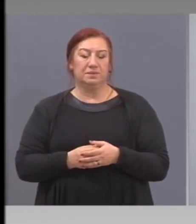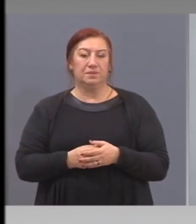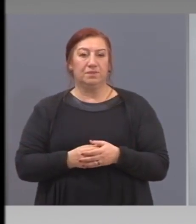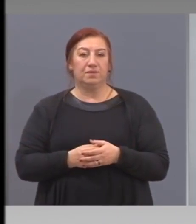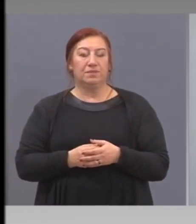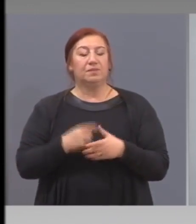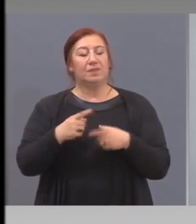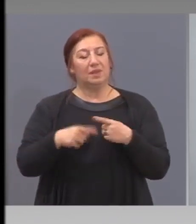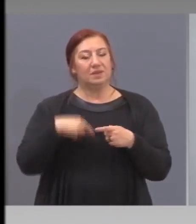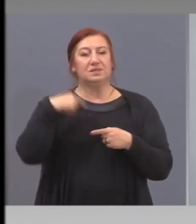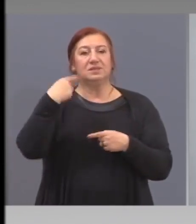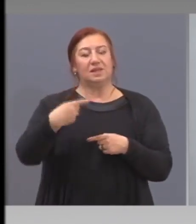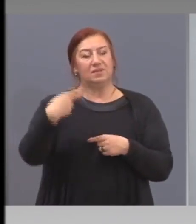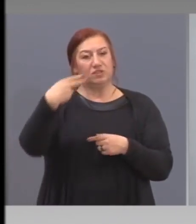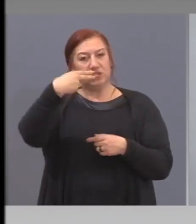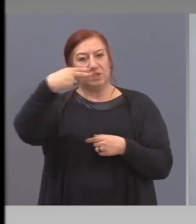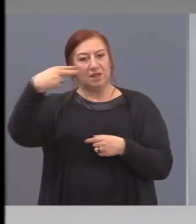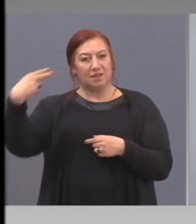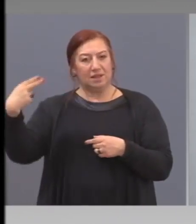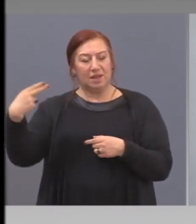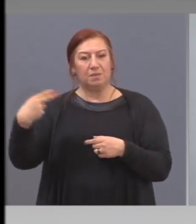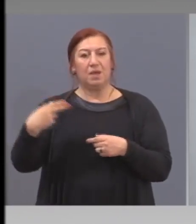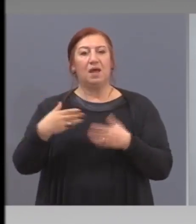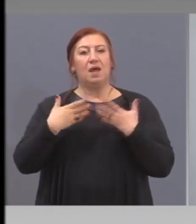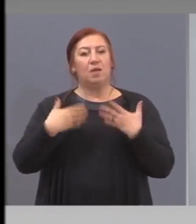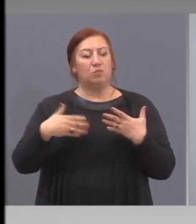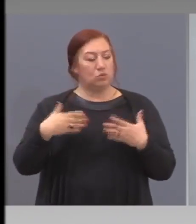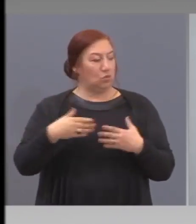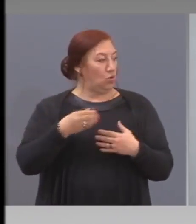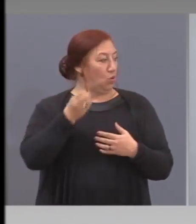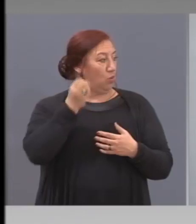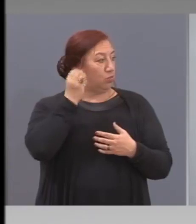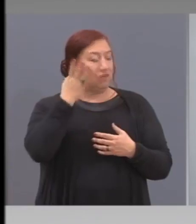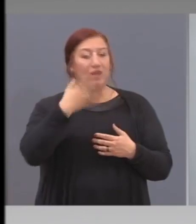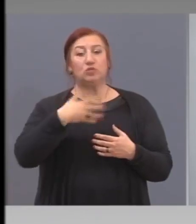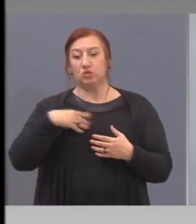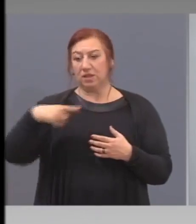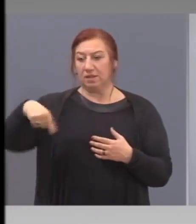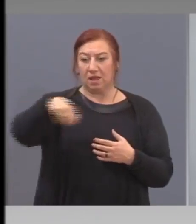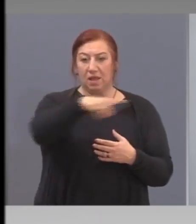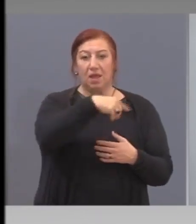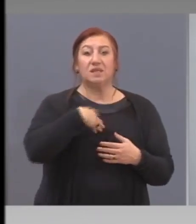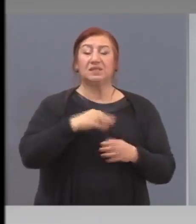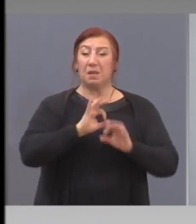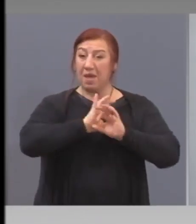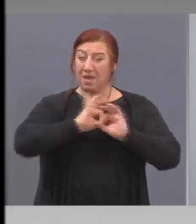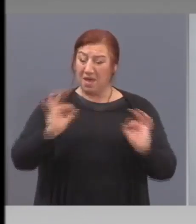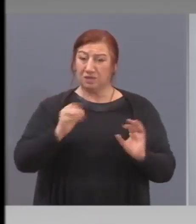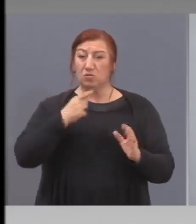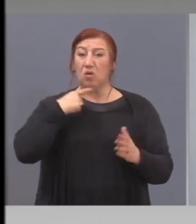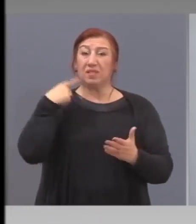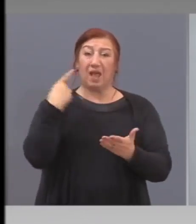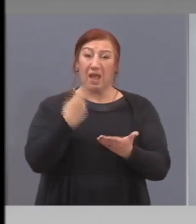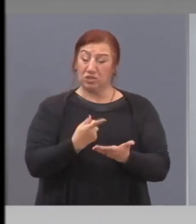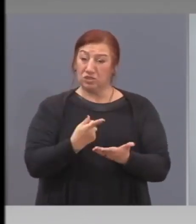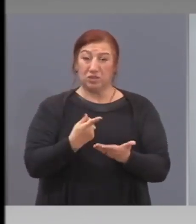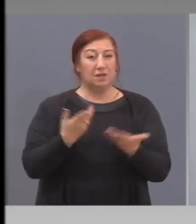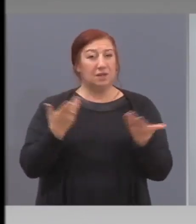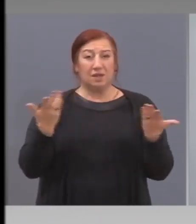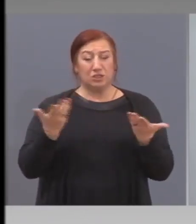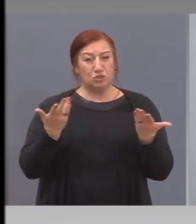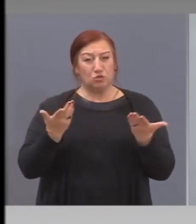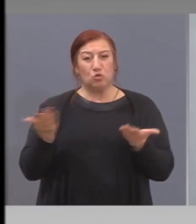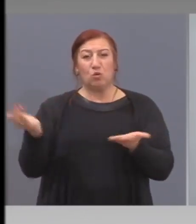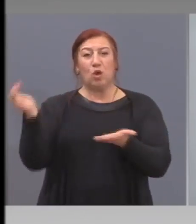Следващата тема, много професори, искам ясно да се произнесете вие. Защото когато